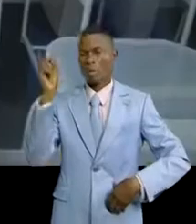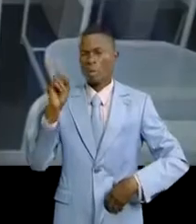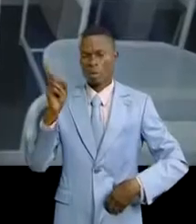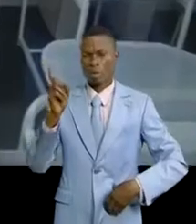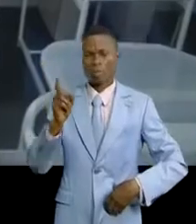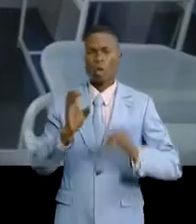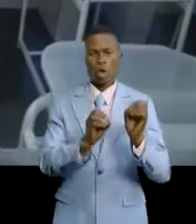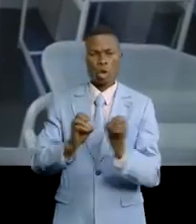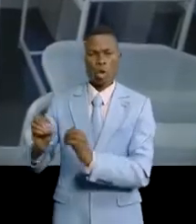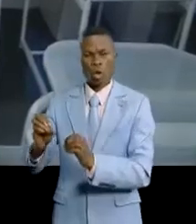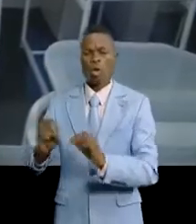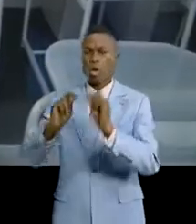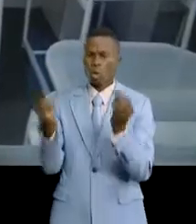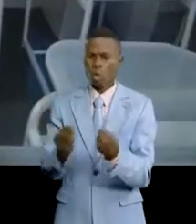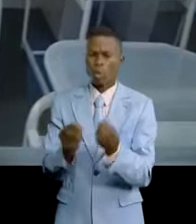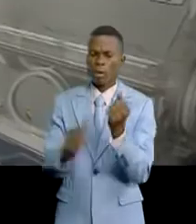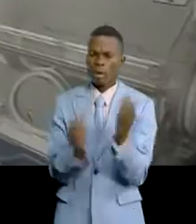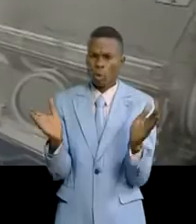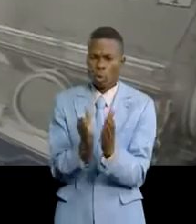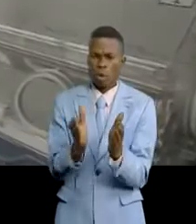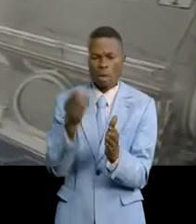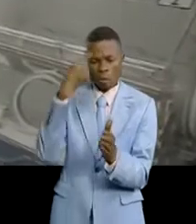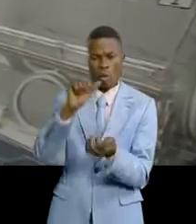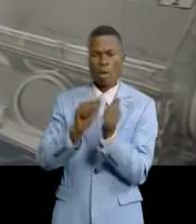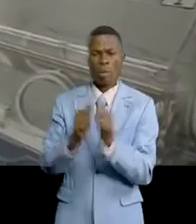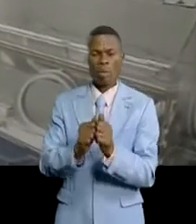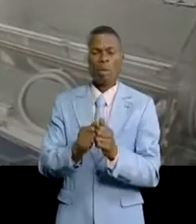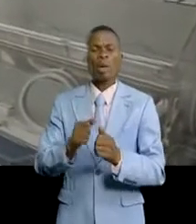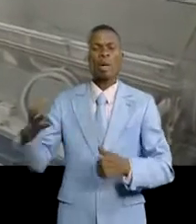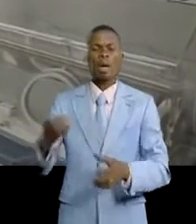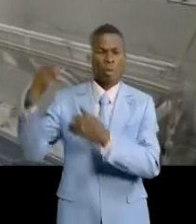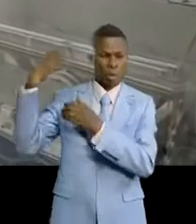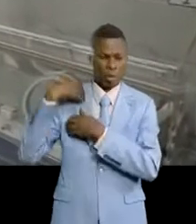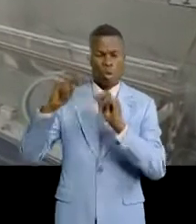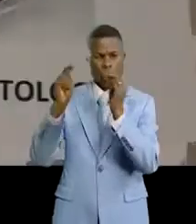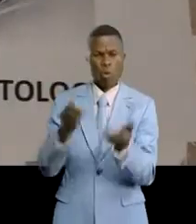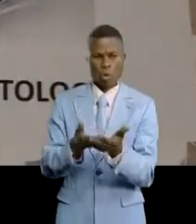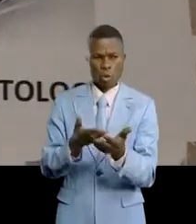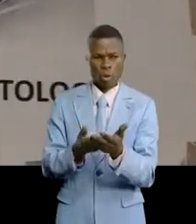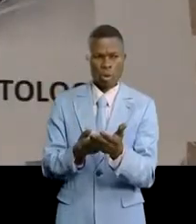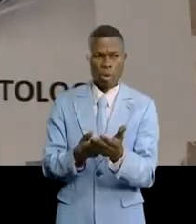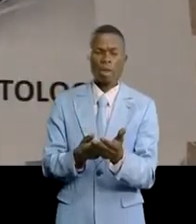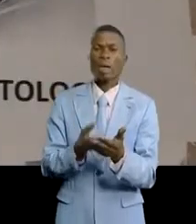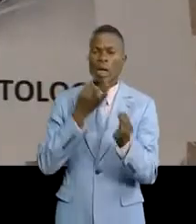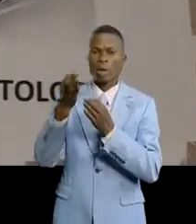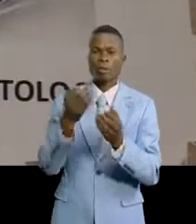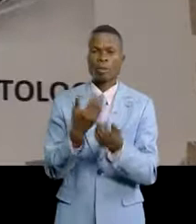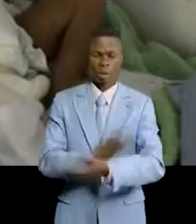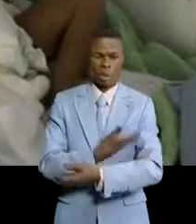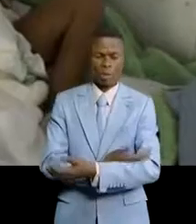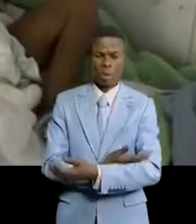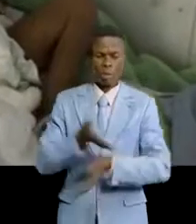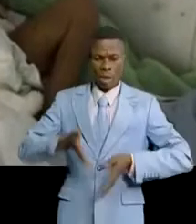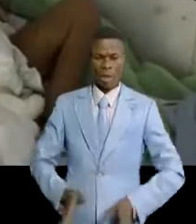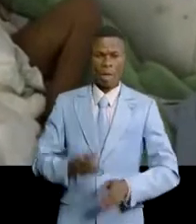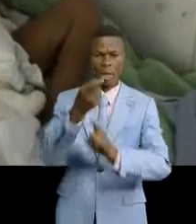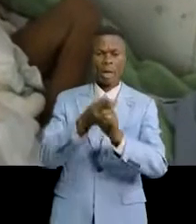'organiser un service minimum, surtout pour le cas le plus urgent. Dans cette catégorie, on peut citer les enfants prématurés comme